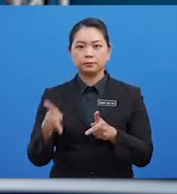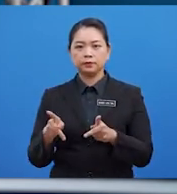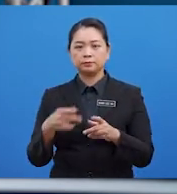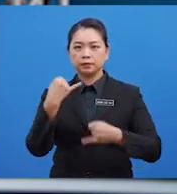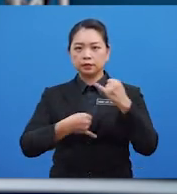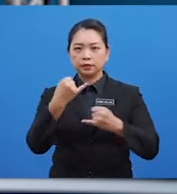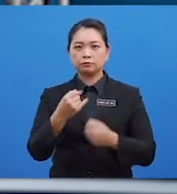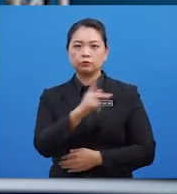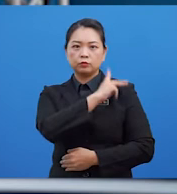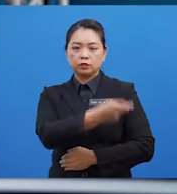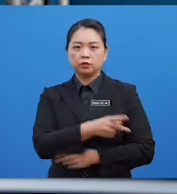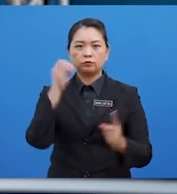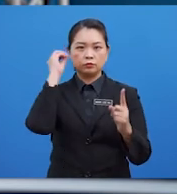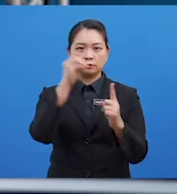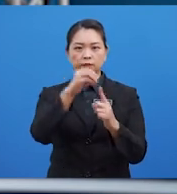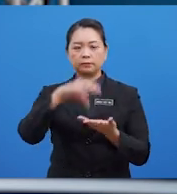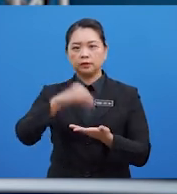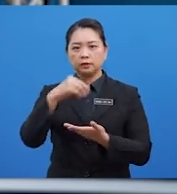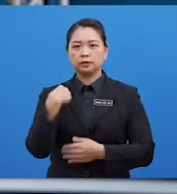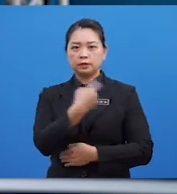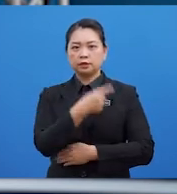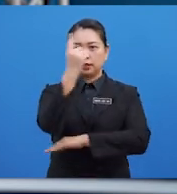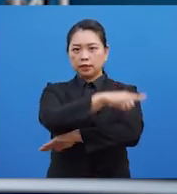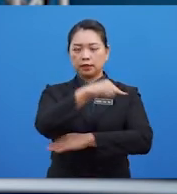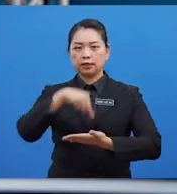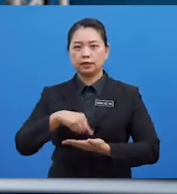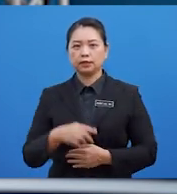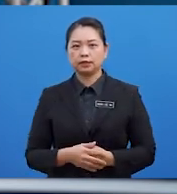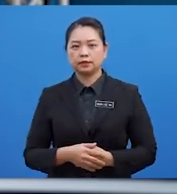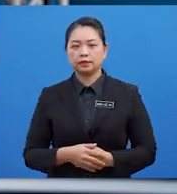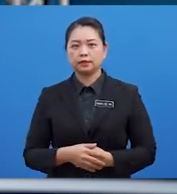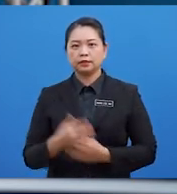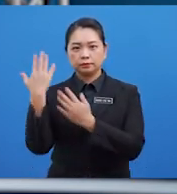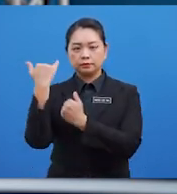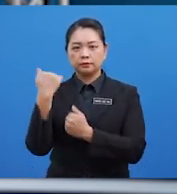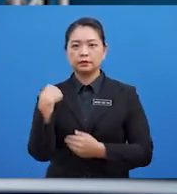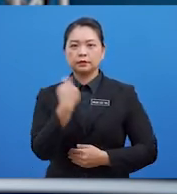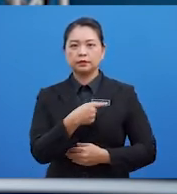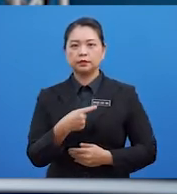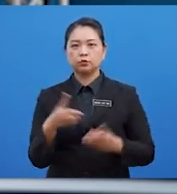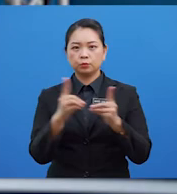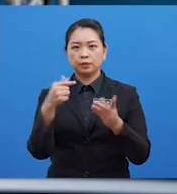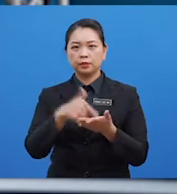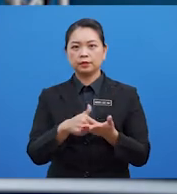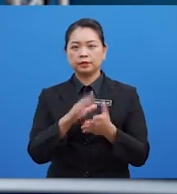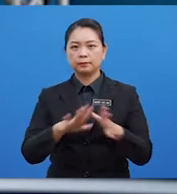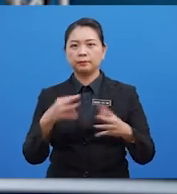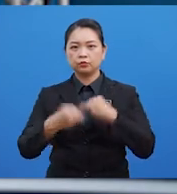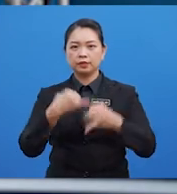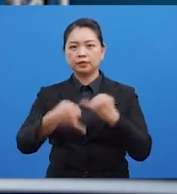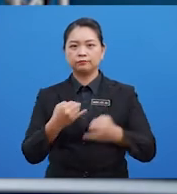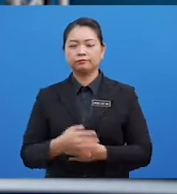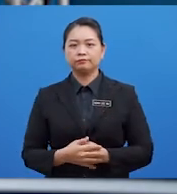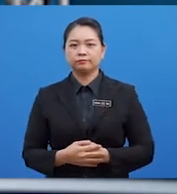harap Pelajar-pelajar Berjaya Menguasai Objektif Pembelajaran Kita Pada Hari Ini Semoga Kita Berjumpa Lagi